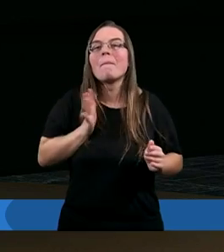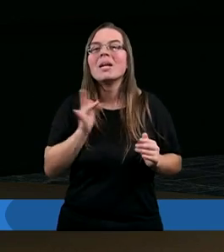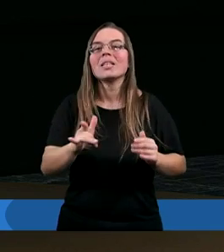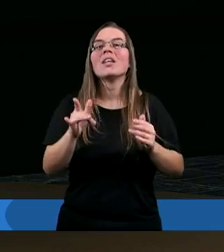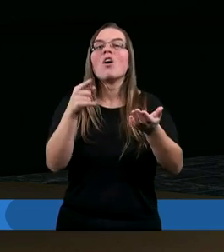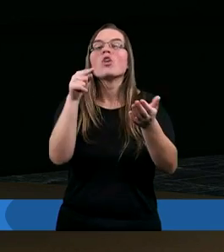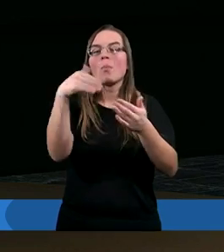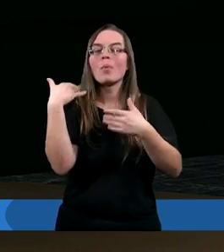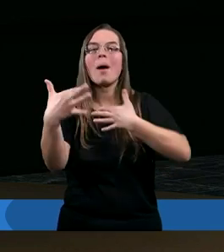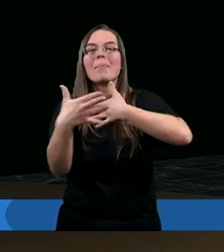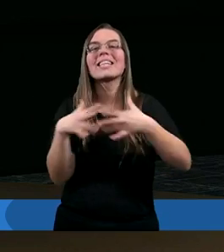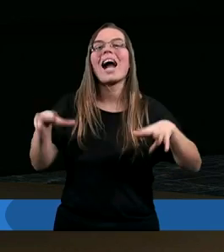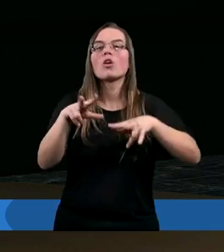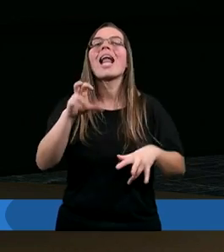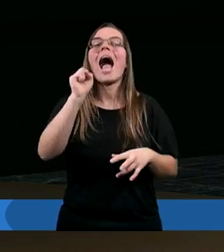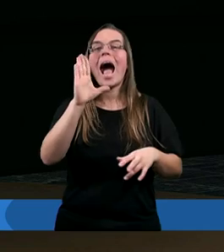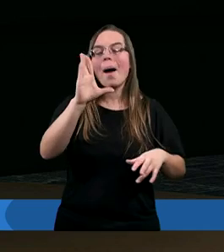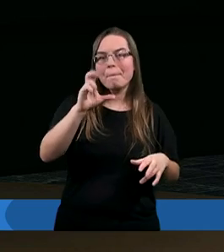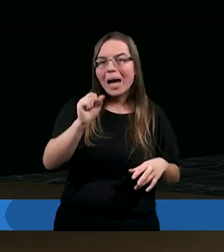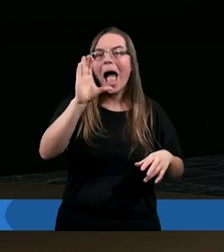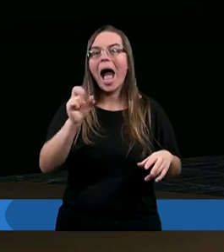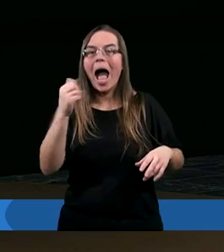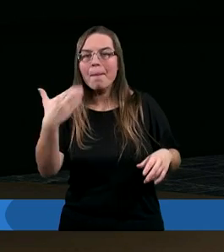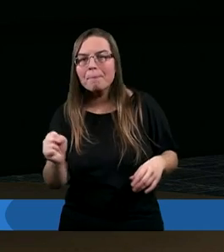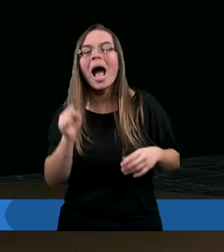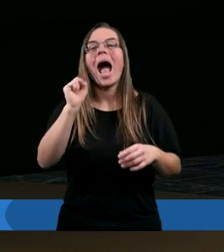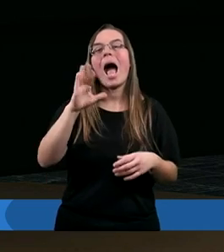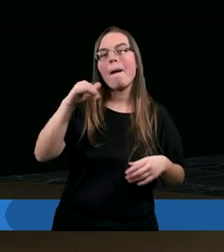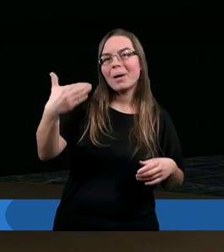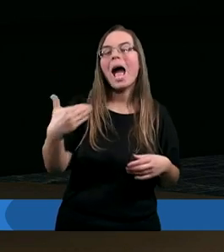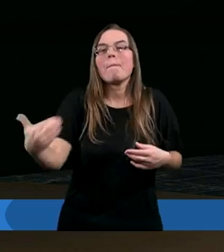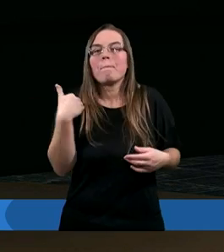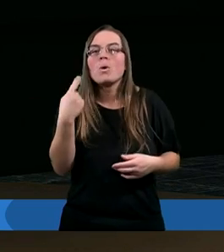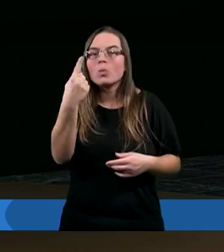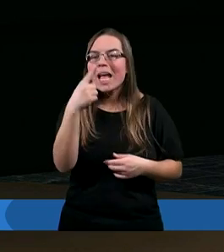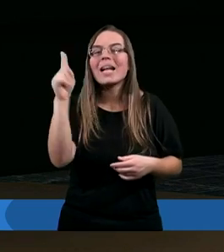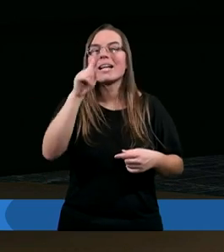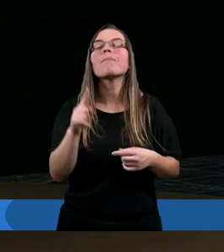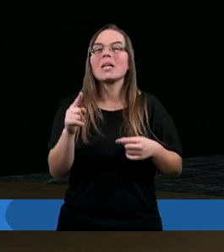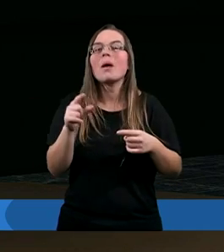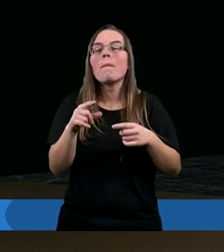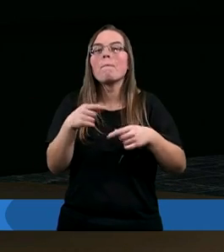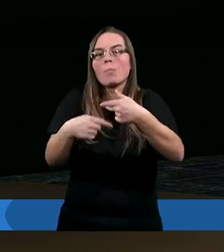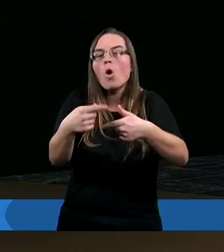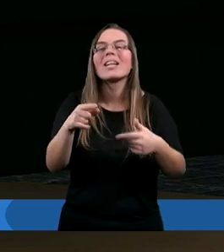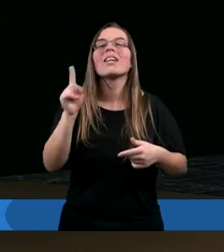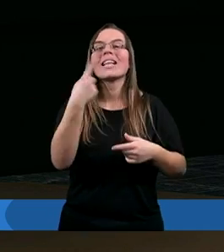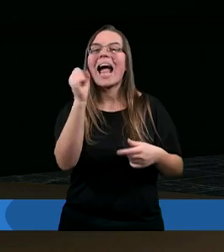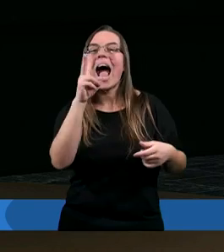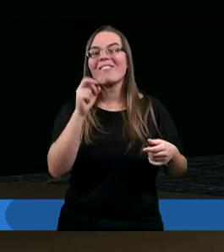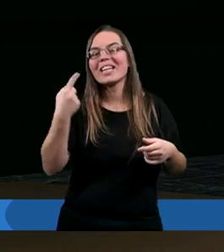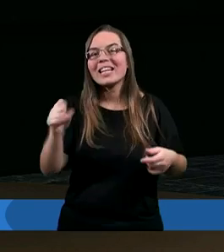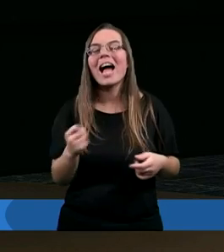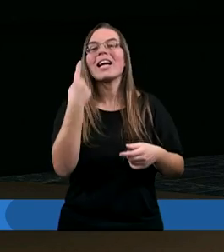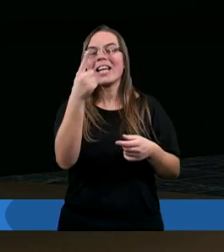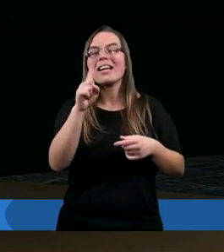To była bliska rodzina Abrahama, a Ram był jednym z protoplastów rodu Dawida, a